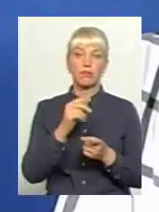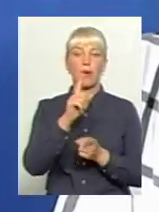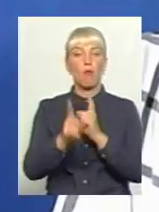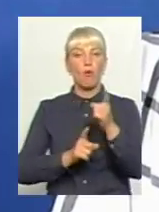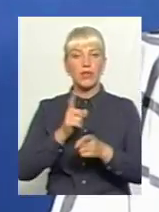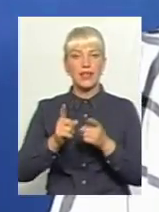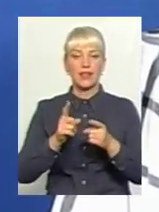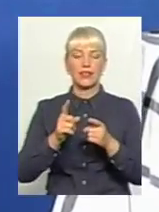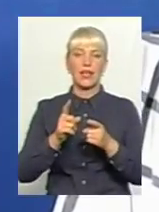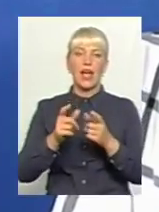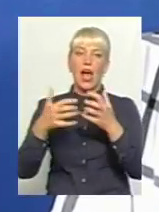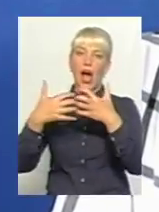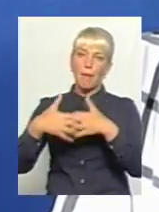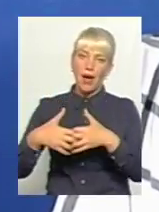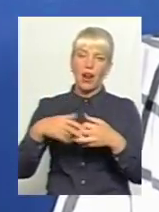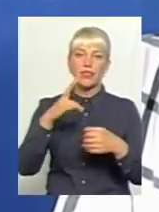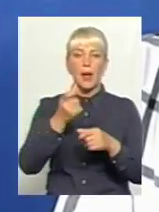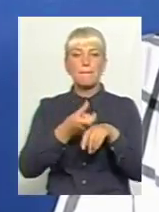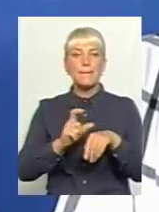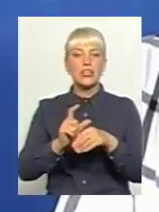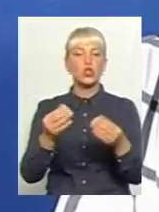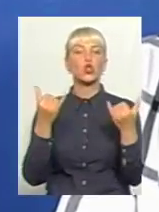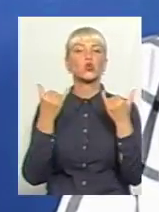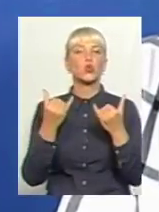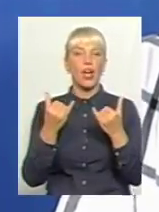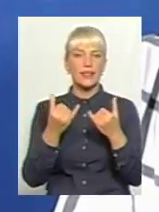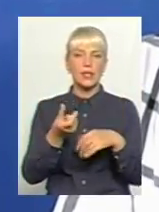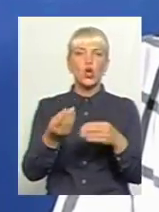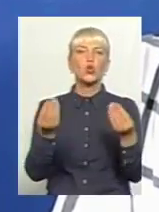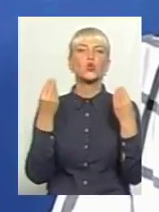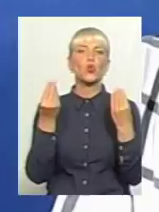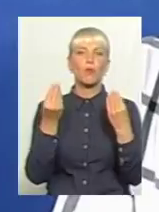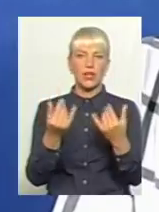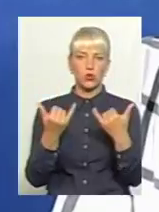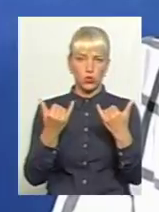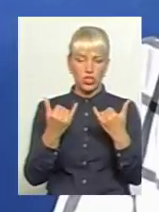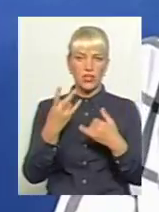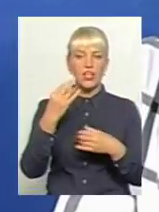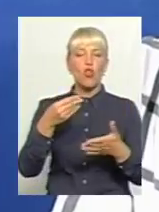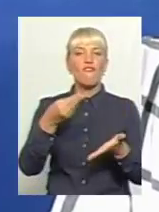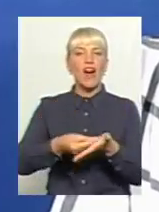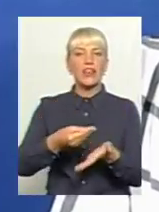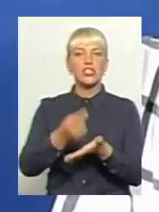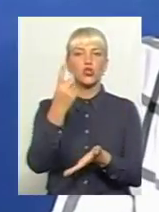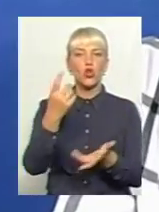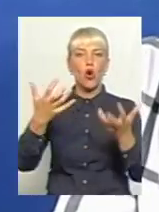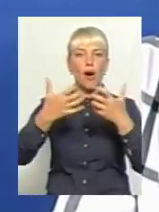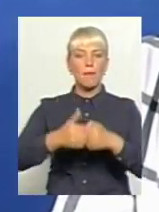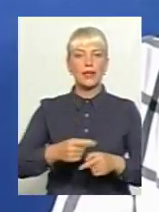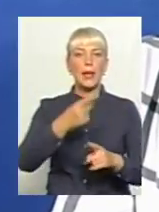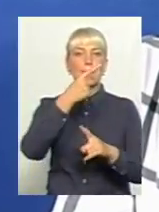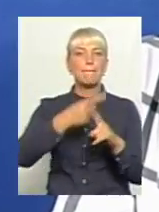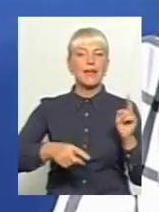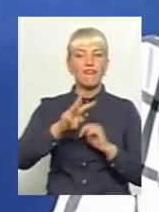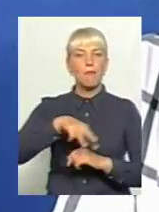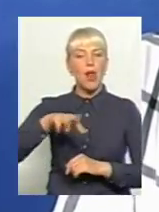скажімо, апарати, можливо, на більш сучасні, на суперсучасні, але вартість одного апарата півмільйона, близько